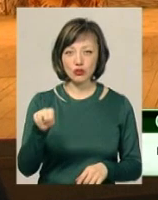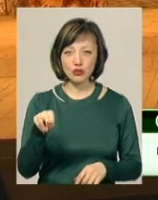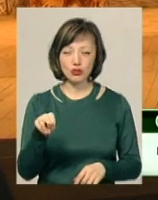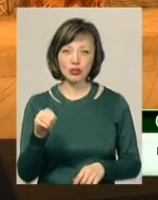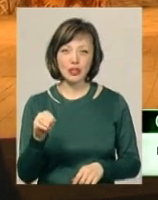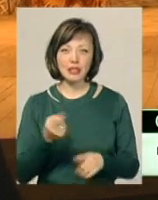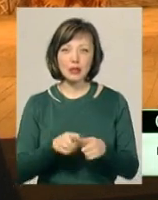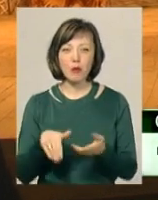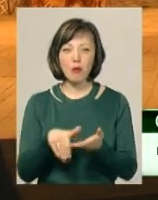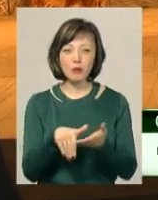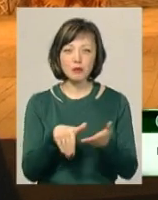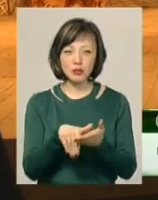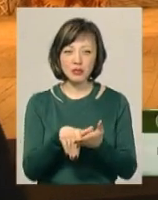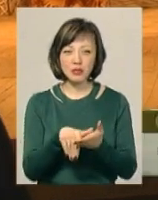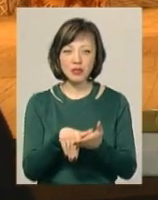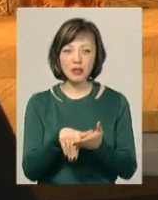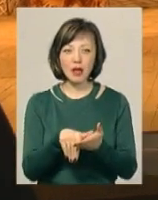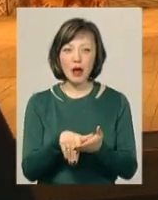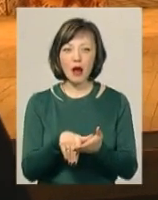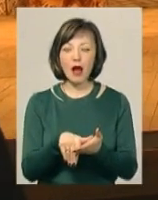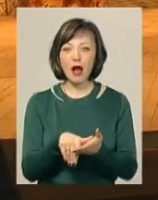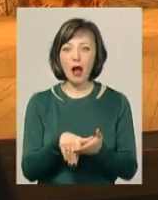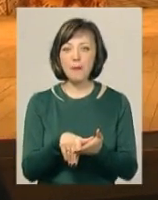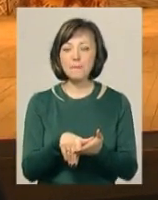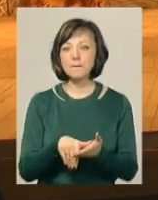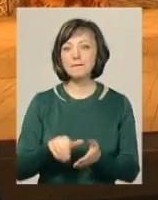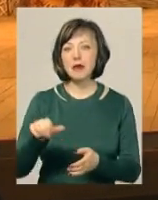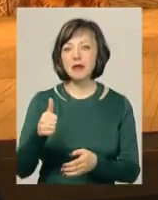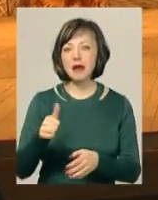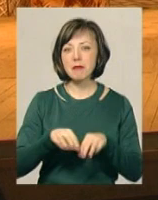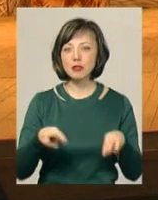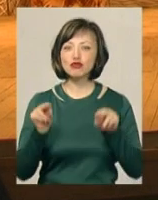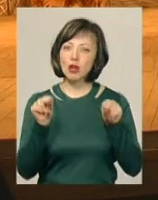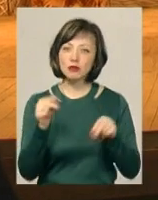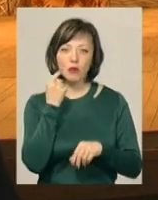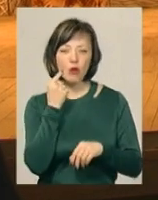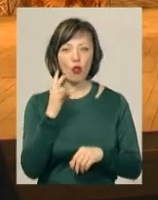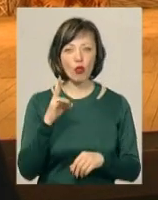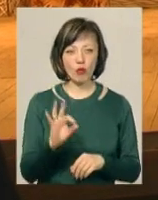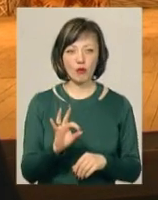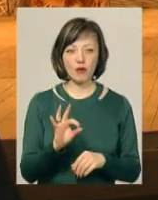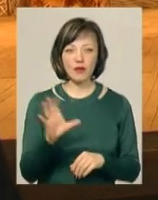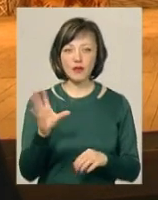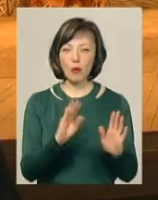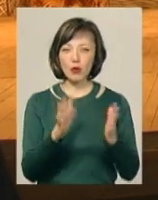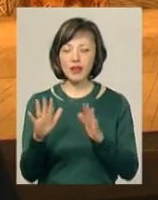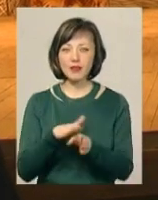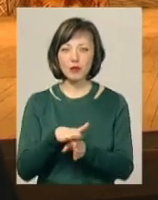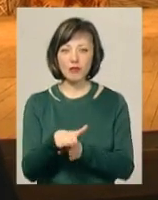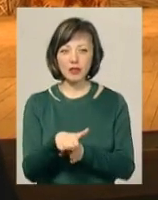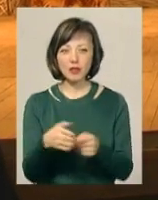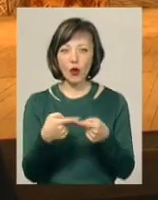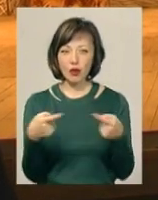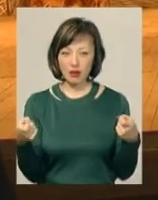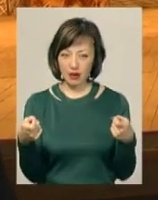прем'єра-міністра, чесний, сором'язливий. Але, поскільки вся подія відбувається в